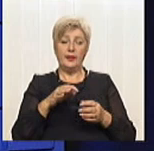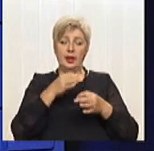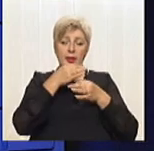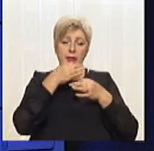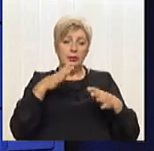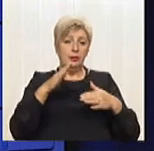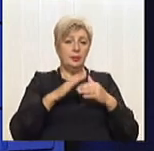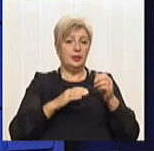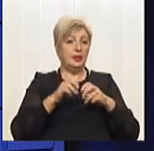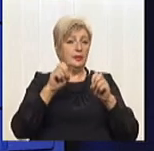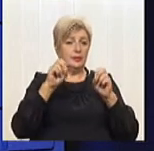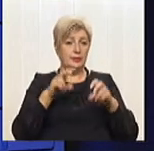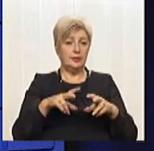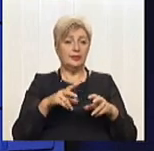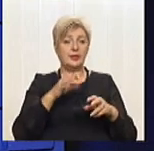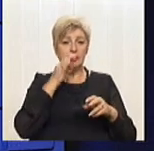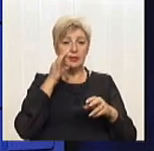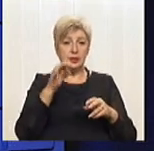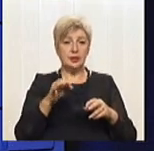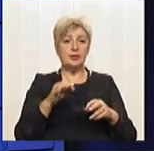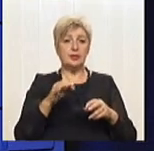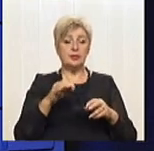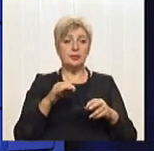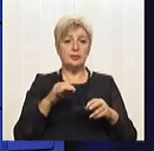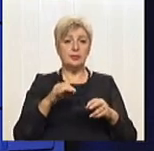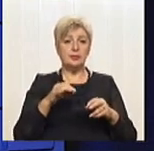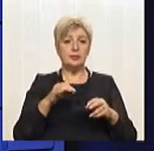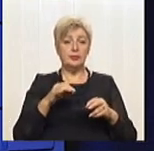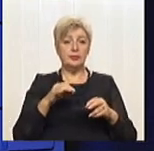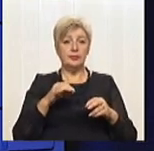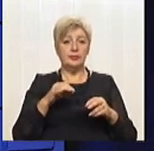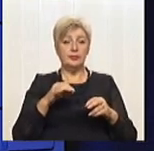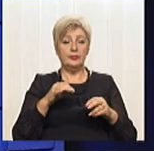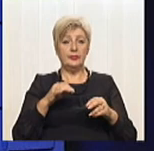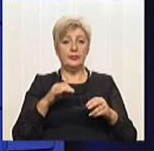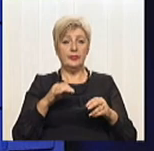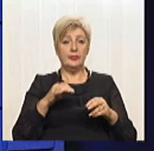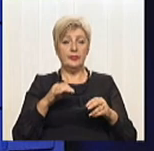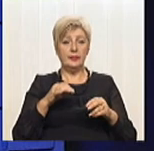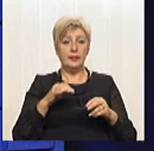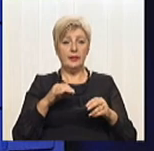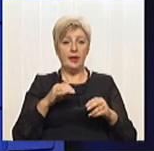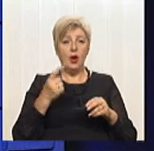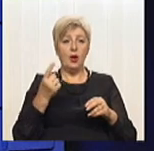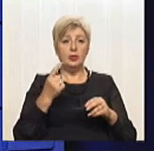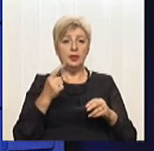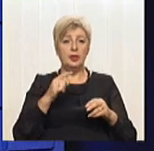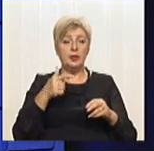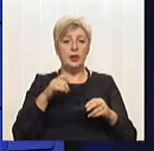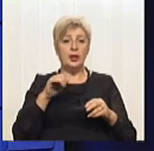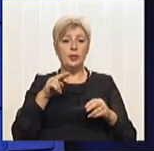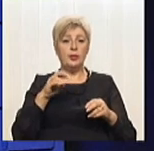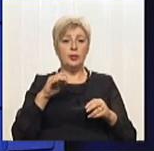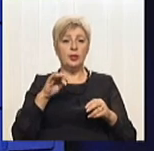відповідальний скаже, що коли ми кажемо про порівхневі джерела, то одним гіпохворідом не об'єдешся.